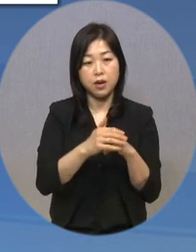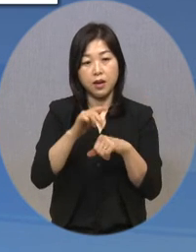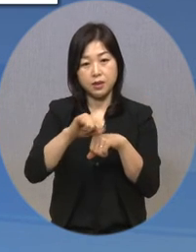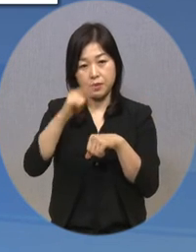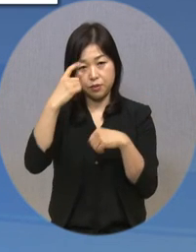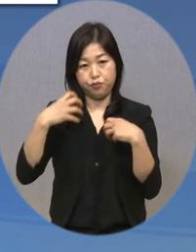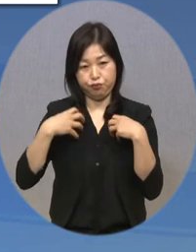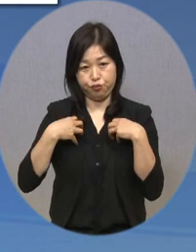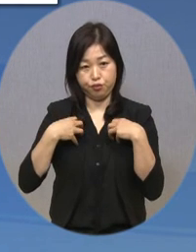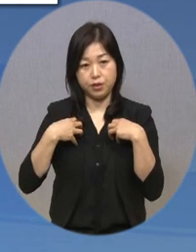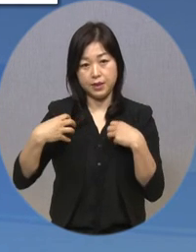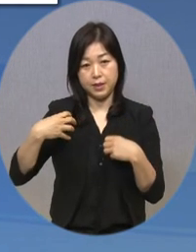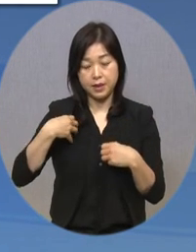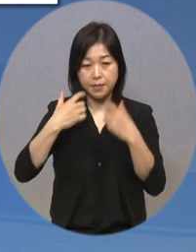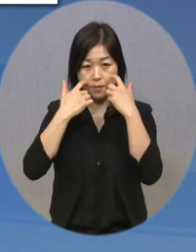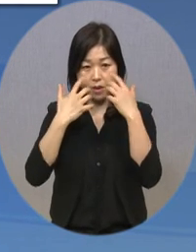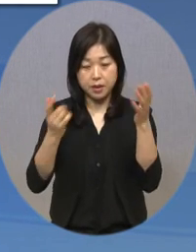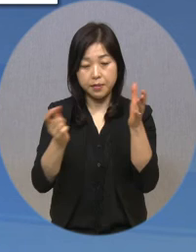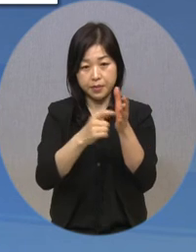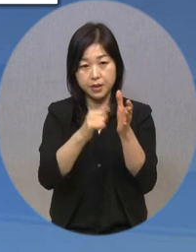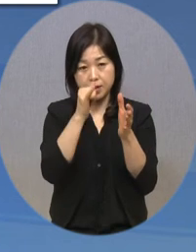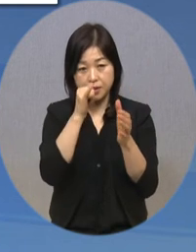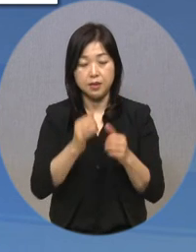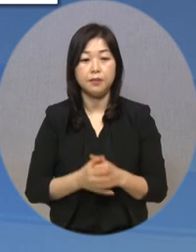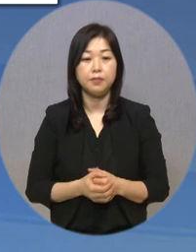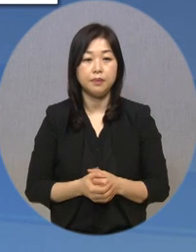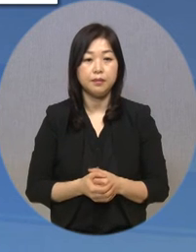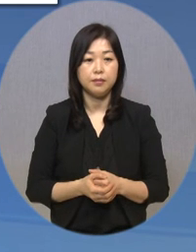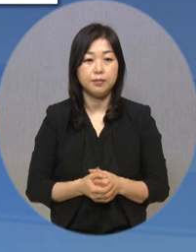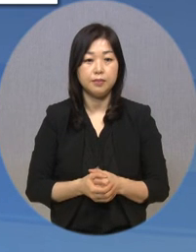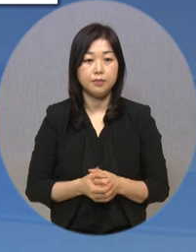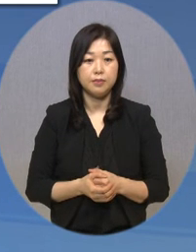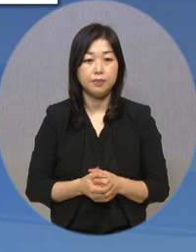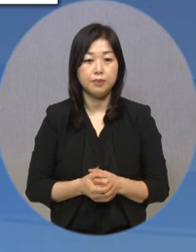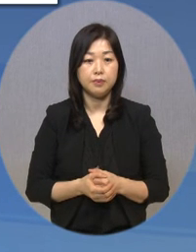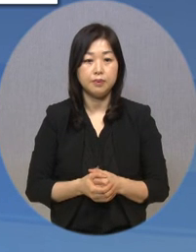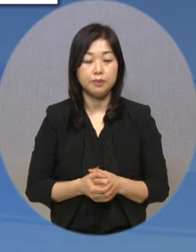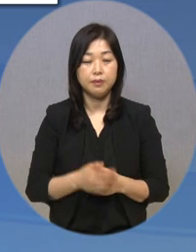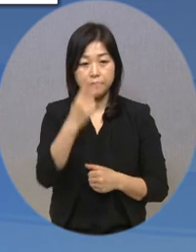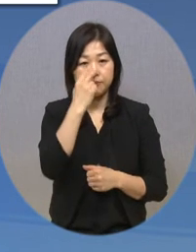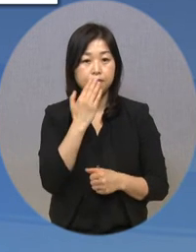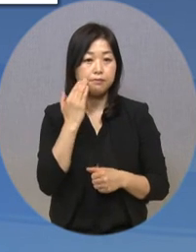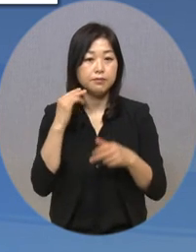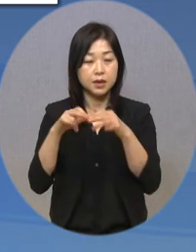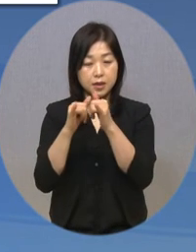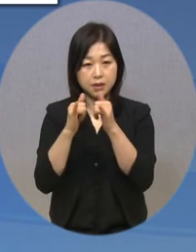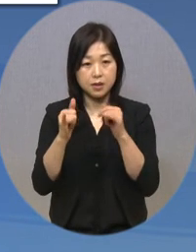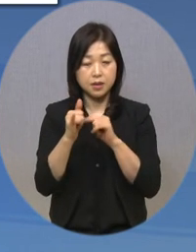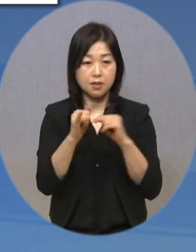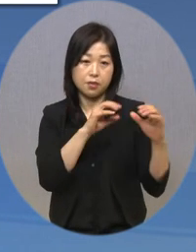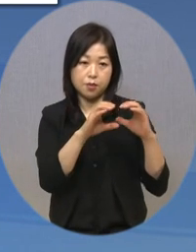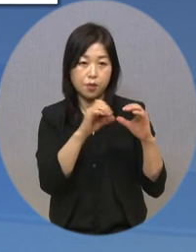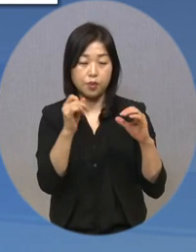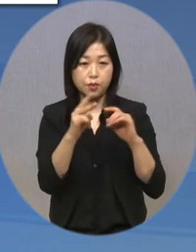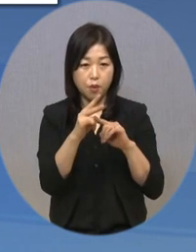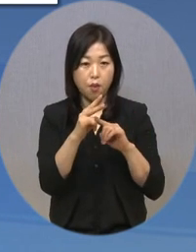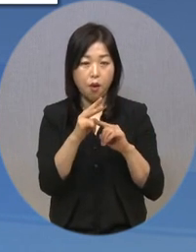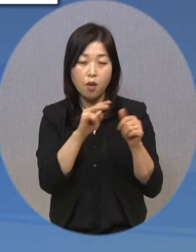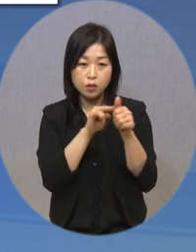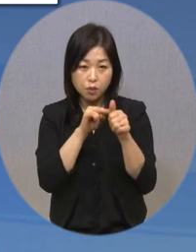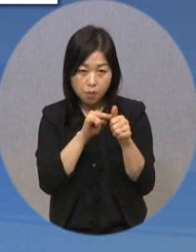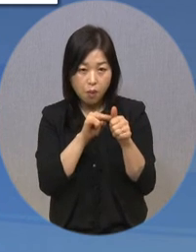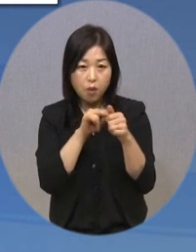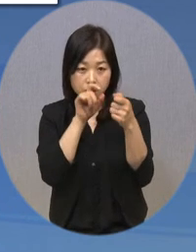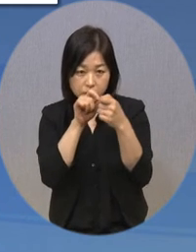지방자치단체의 책임을 명백히 하도록 했습니다. 더불어 시청각 장애인의 의사소통과 정보접근권